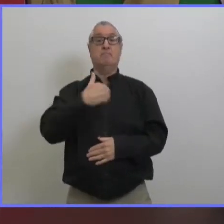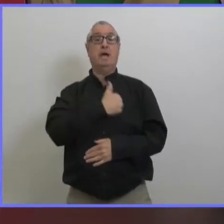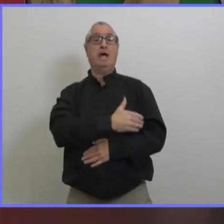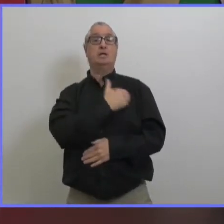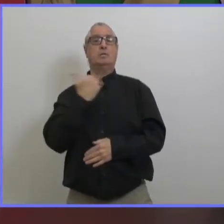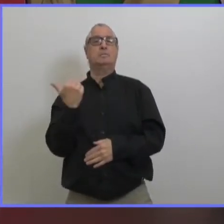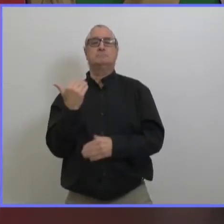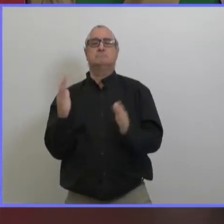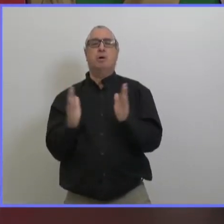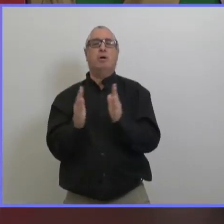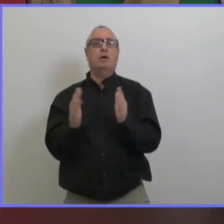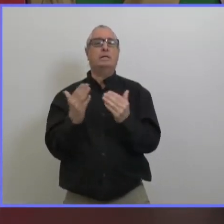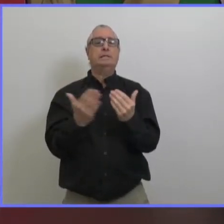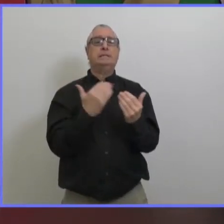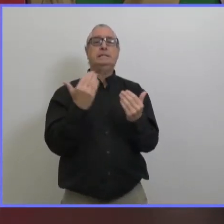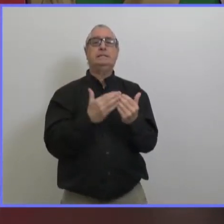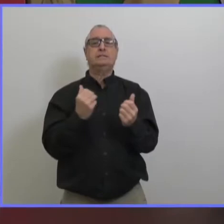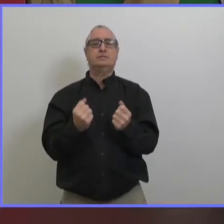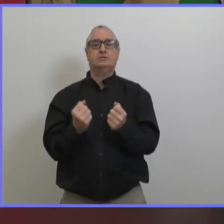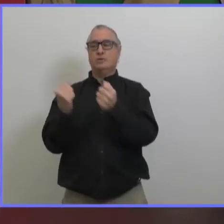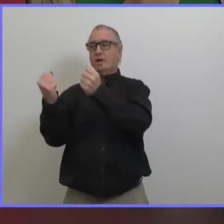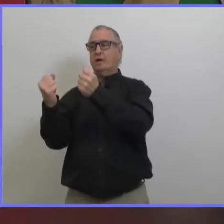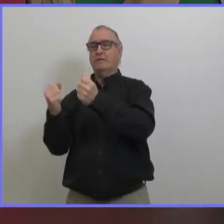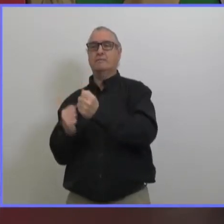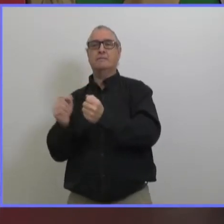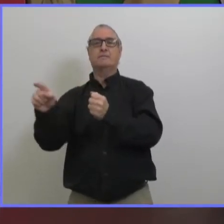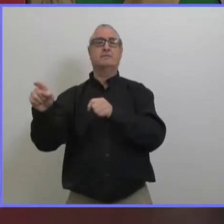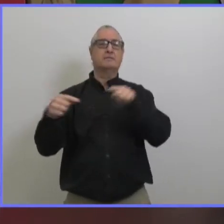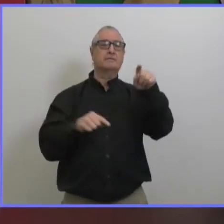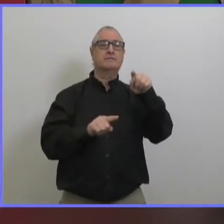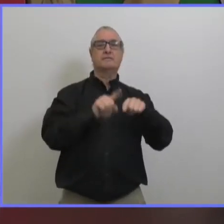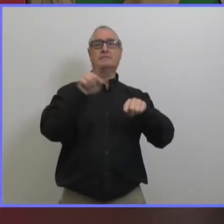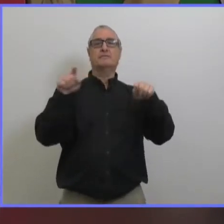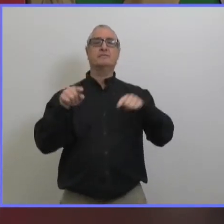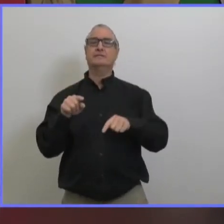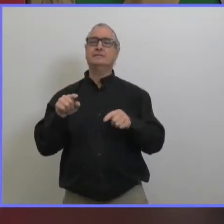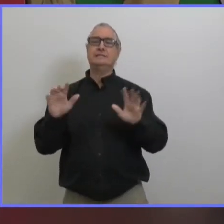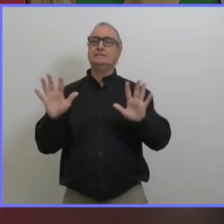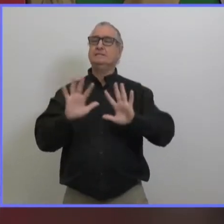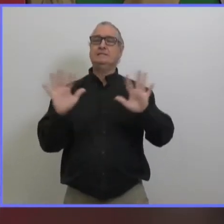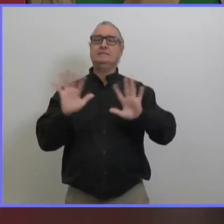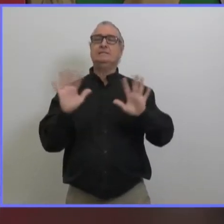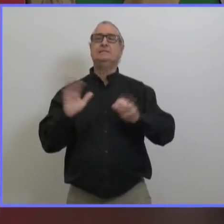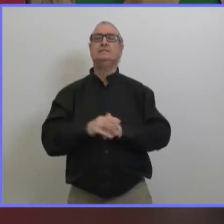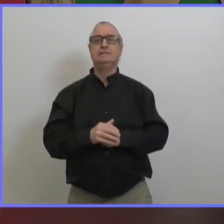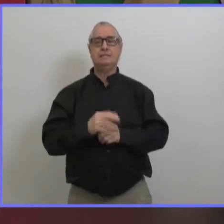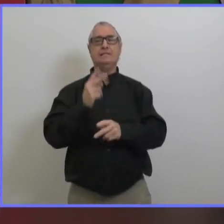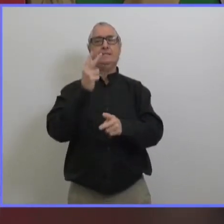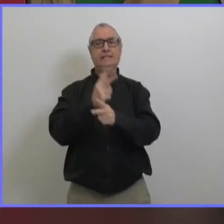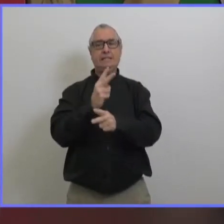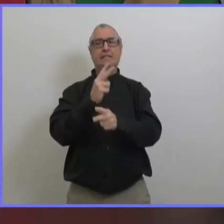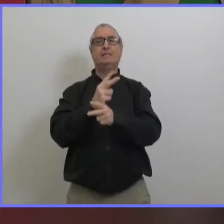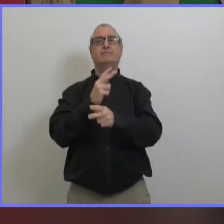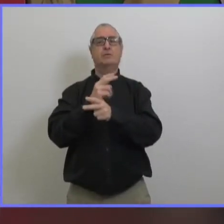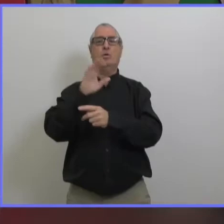mobilité qui existe entre les régions donc pour le moment dans l'ensemble la province va dans la bonne direction